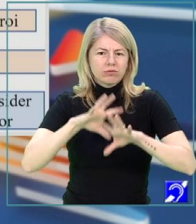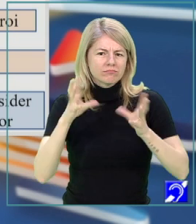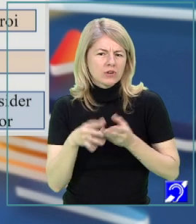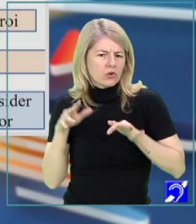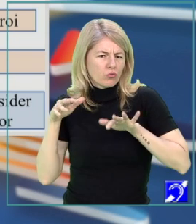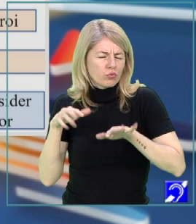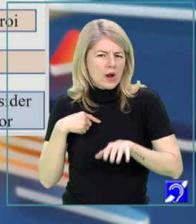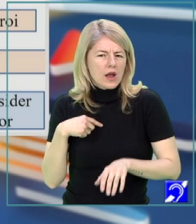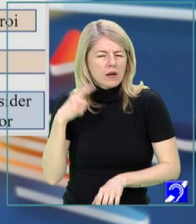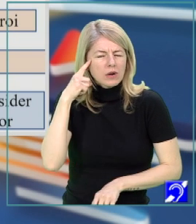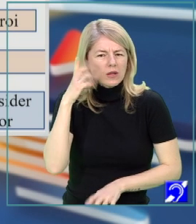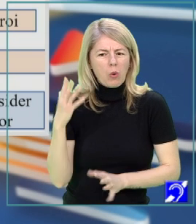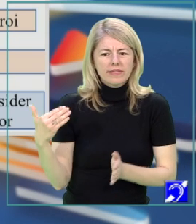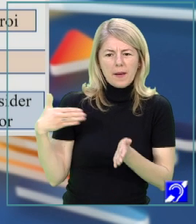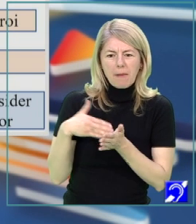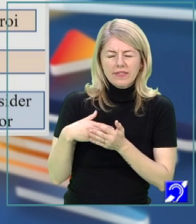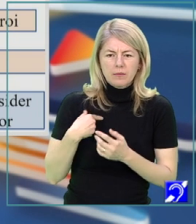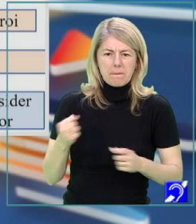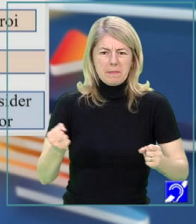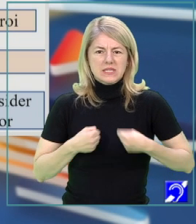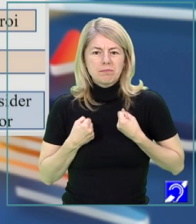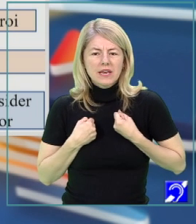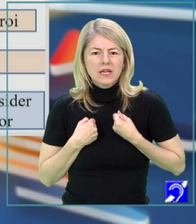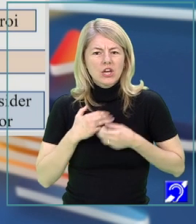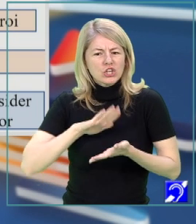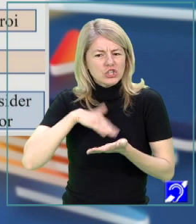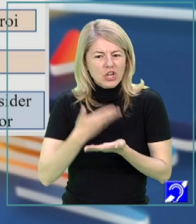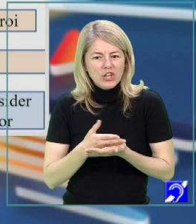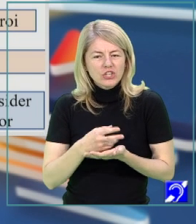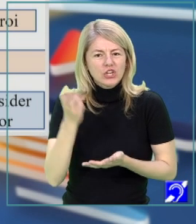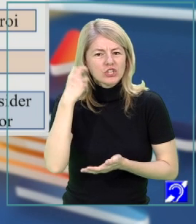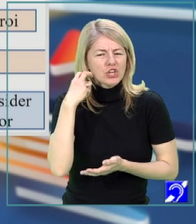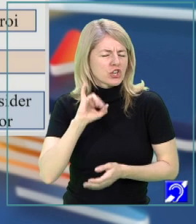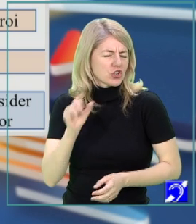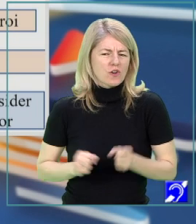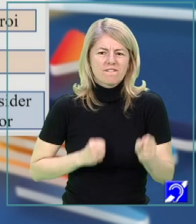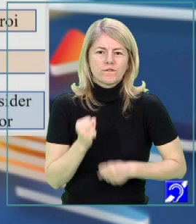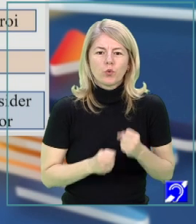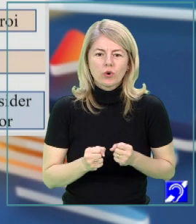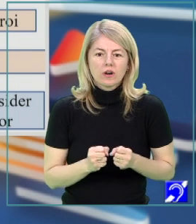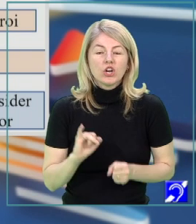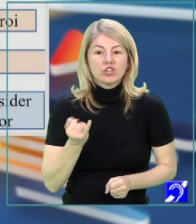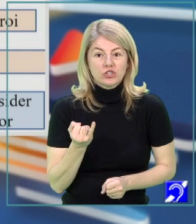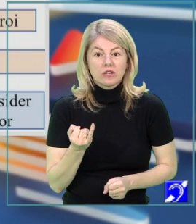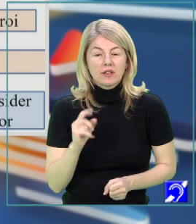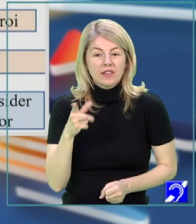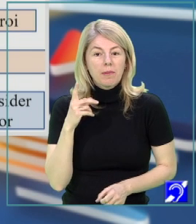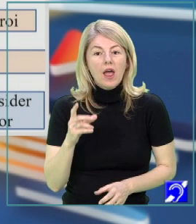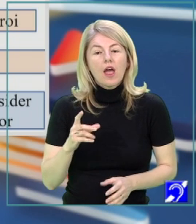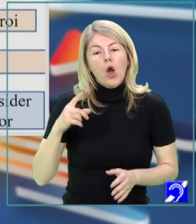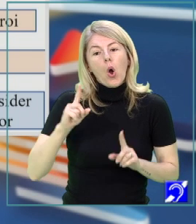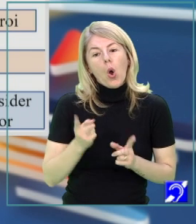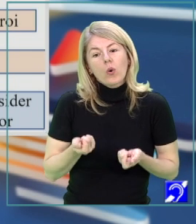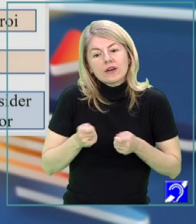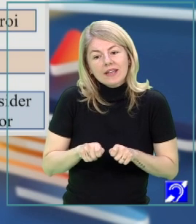Îmi imaginez că voi fi atacat, sunt foarte panicat, cedez cireșele și fug. Și, evident, trebuie să aibă compunerea și o